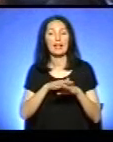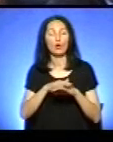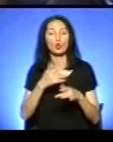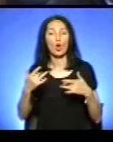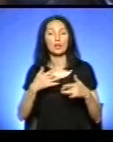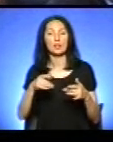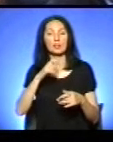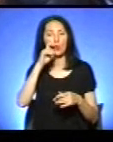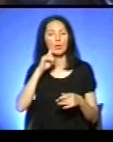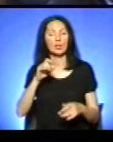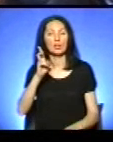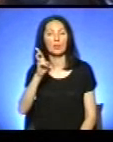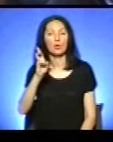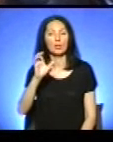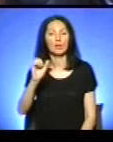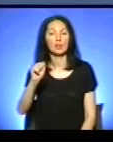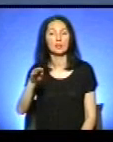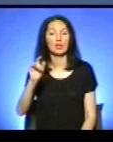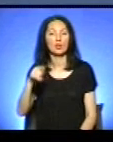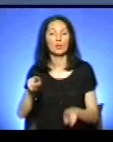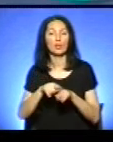Явташкова та гурту «Лос Колорадос».